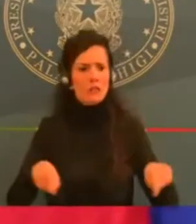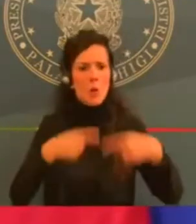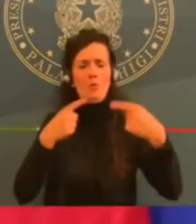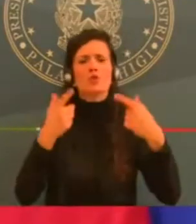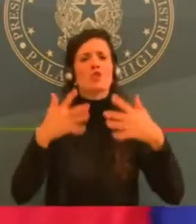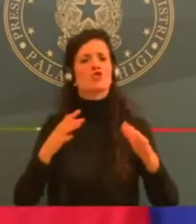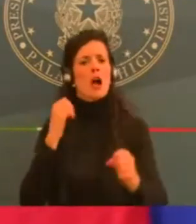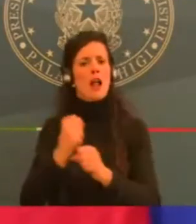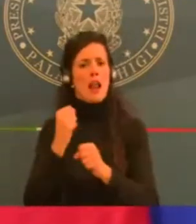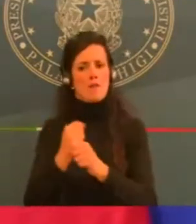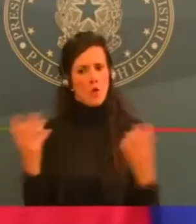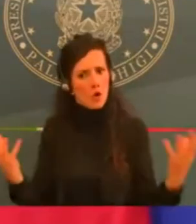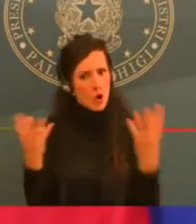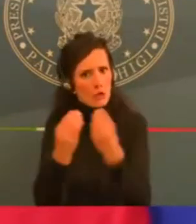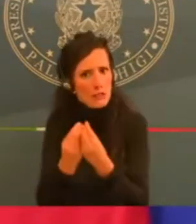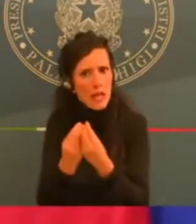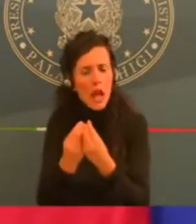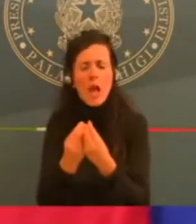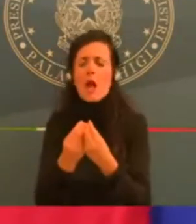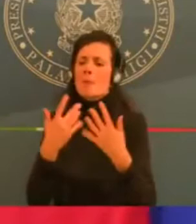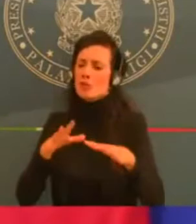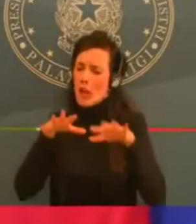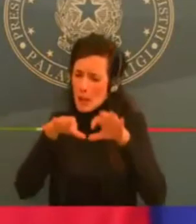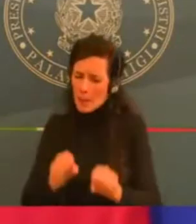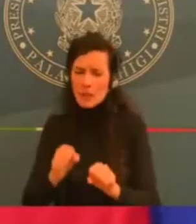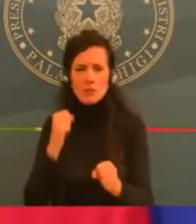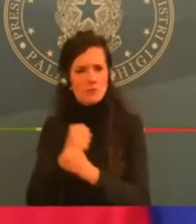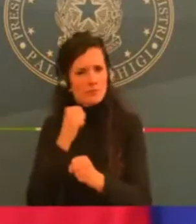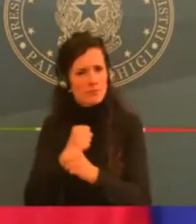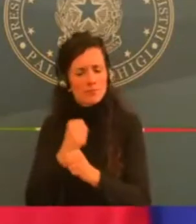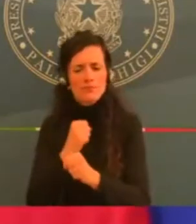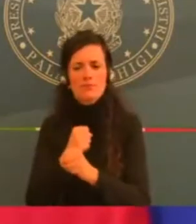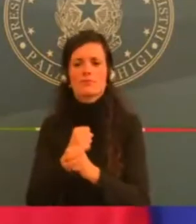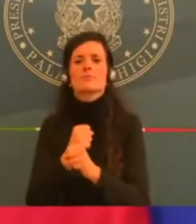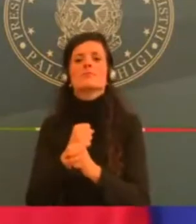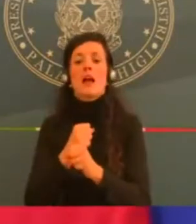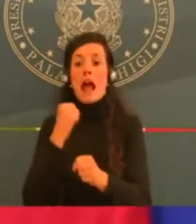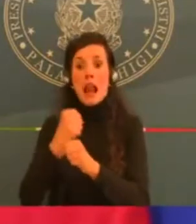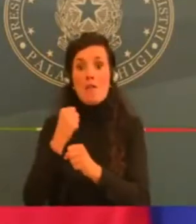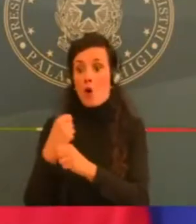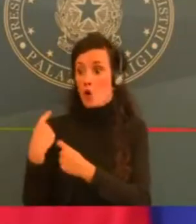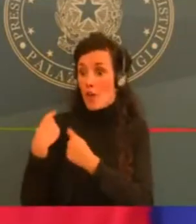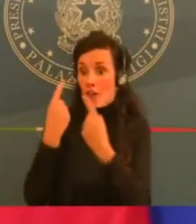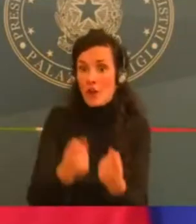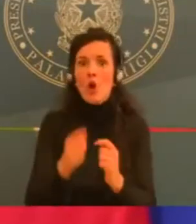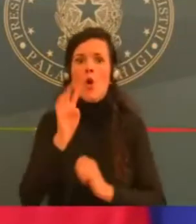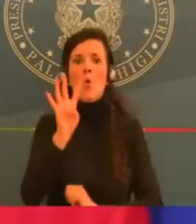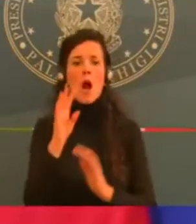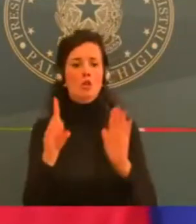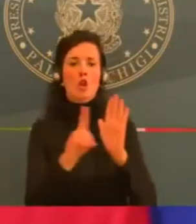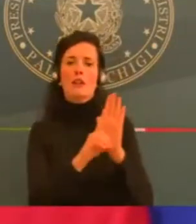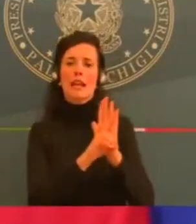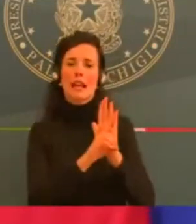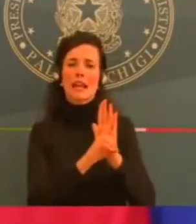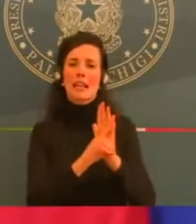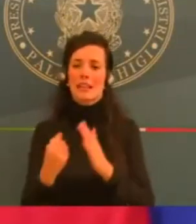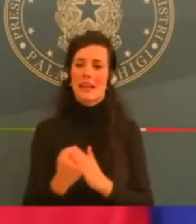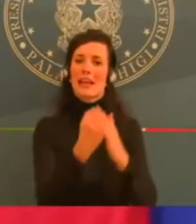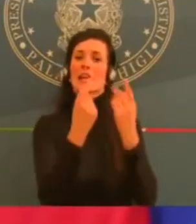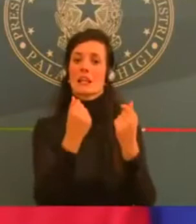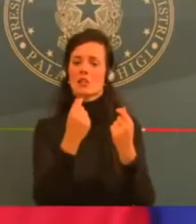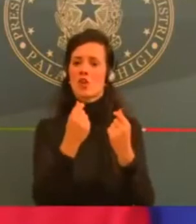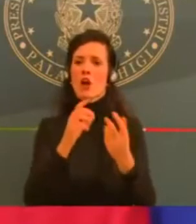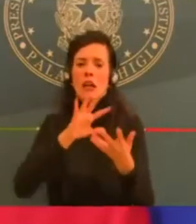Ridurli in uno è stato un grandissimo lavoro. Sulla legge di bilancio si sta lavorando con ulteriori misure di sostegno. Avendo oggi deliberato,